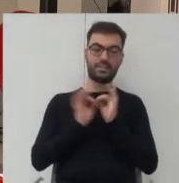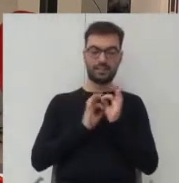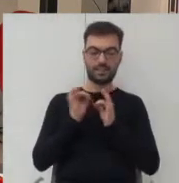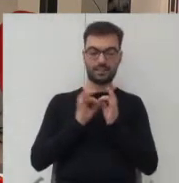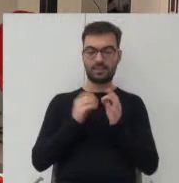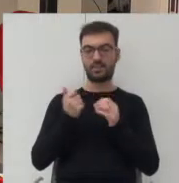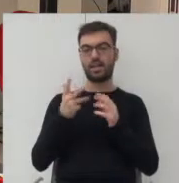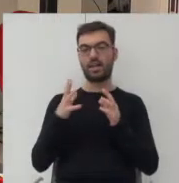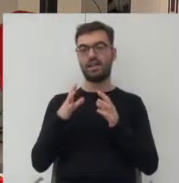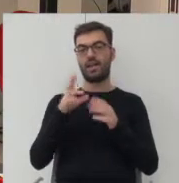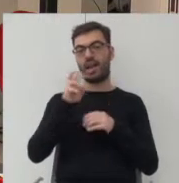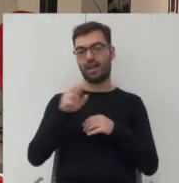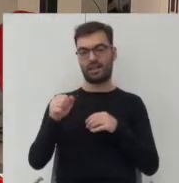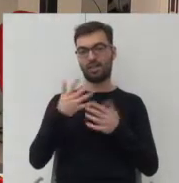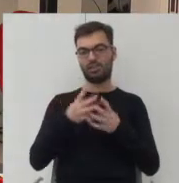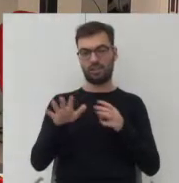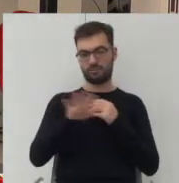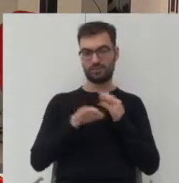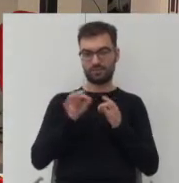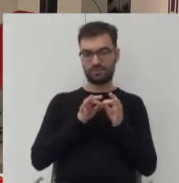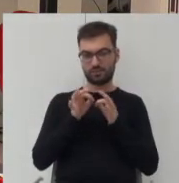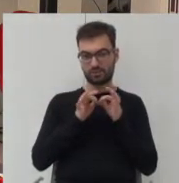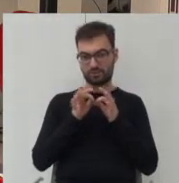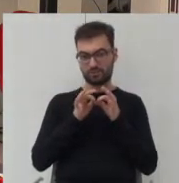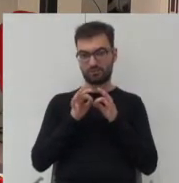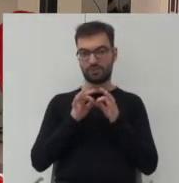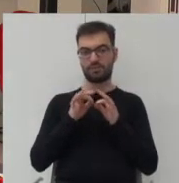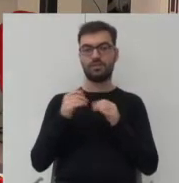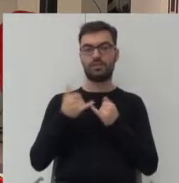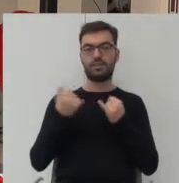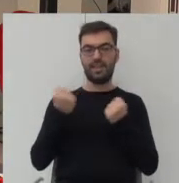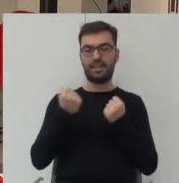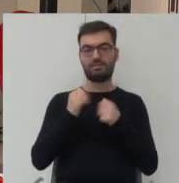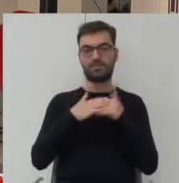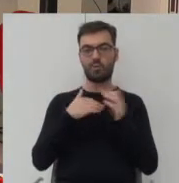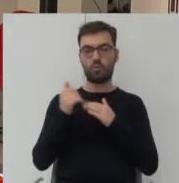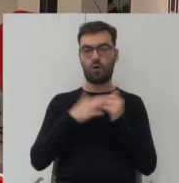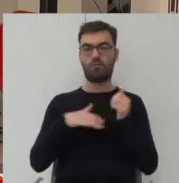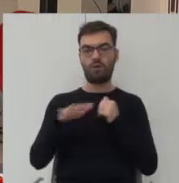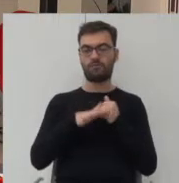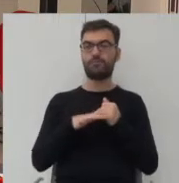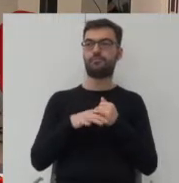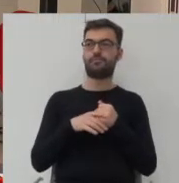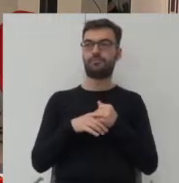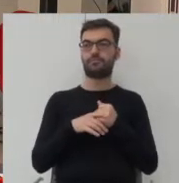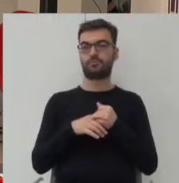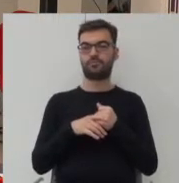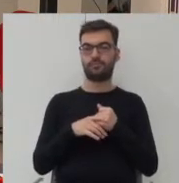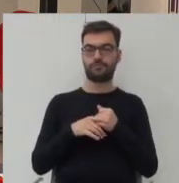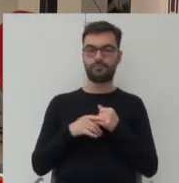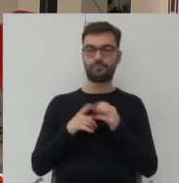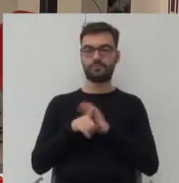kilkadziesiąt hektarów terenu które by towarzyszyło intensywnej zabudowie dla tej